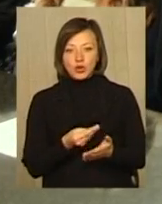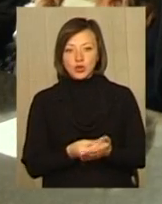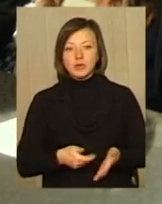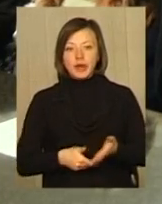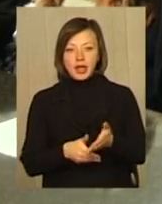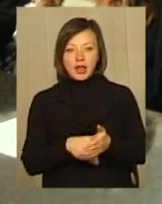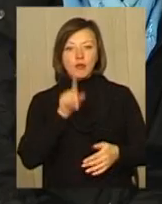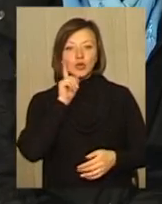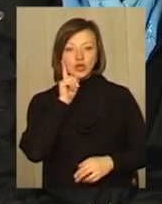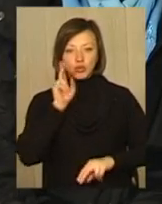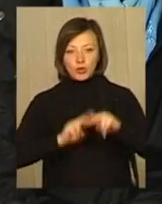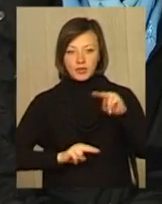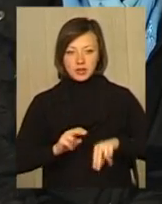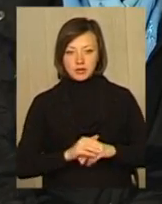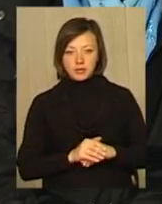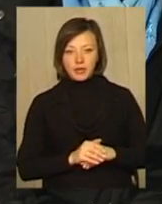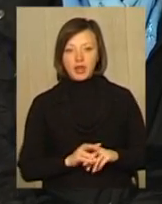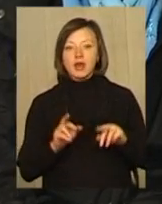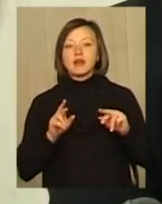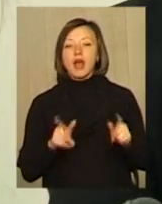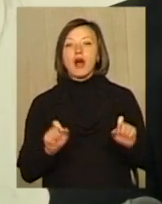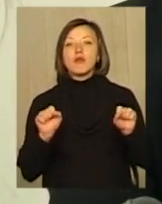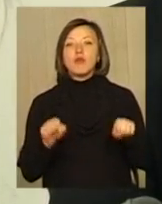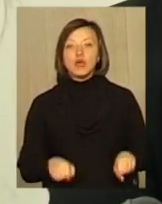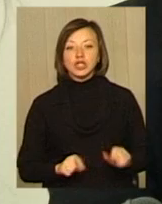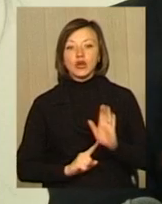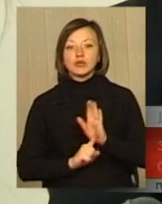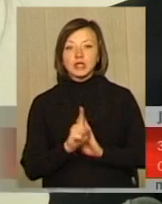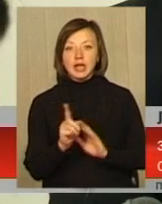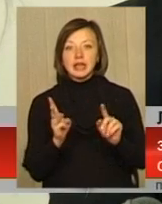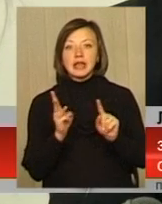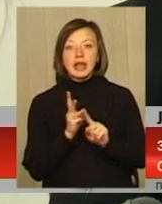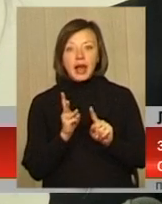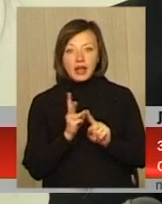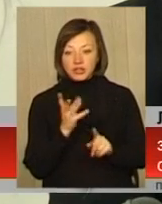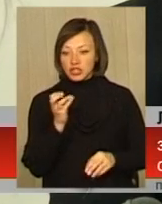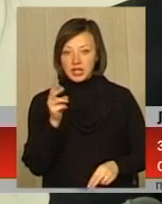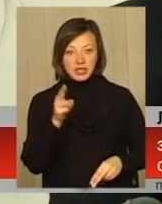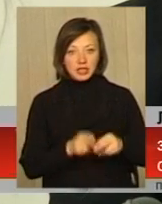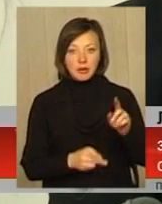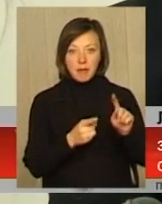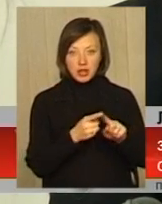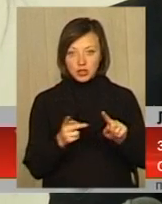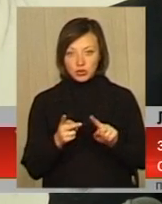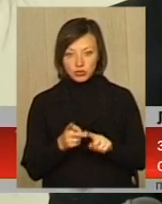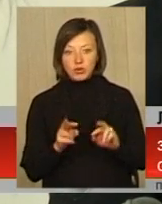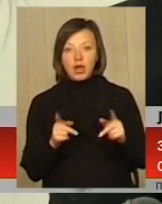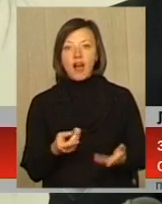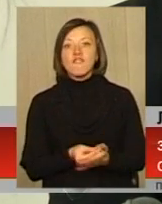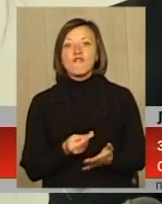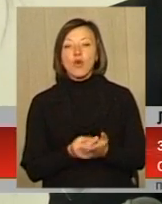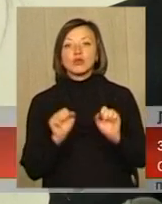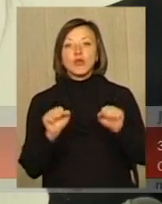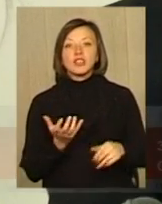молодіжному житловому будівництву. Як можна розпочинати третю, як не закінчена перша і друга? Як фонд